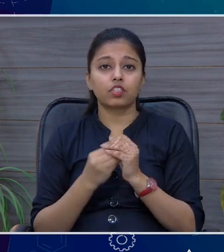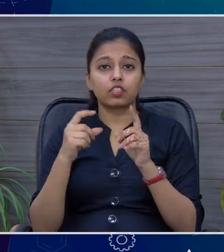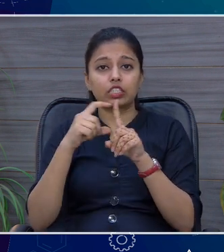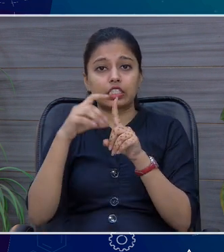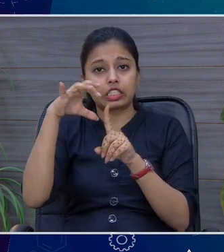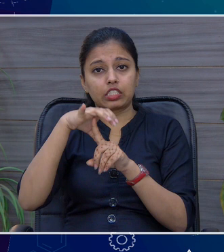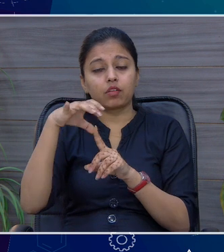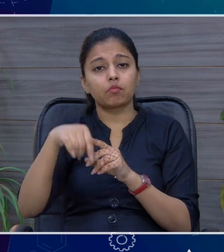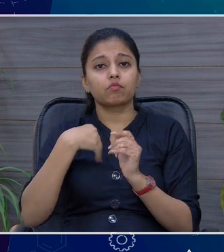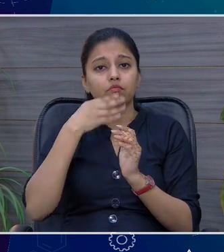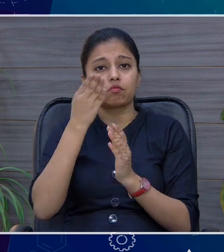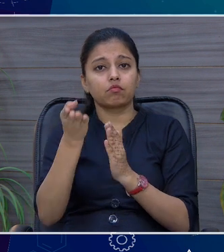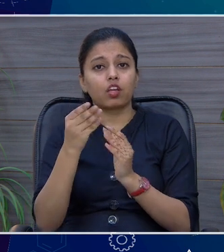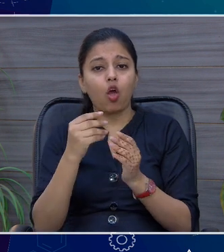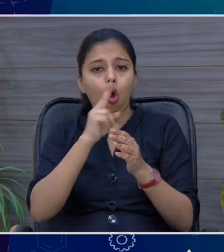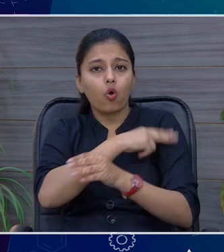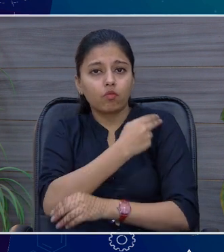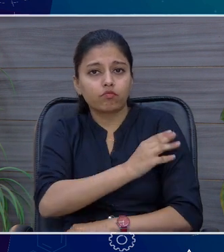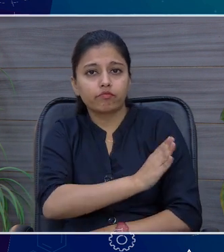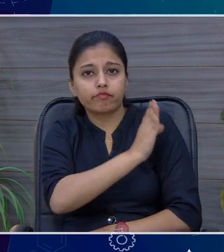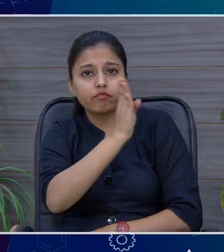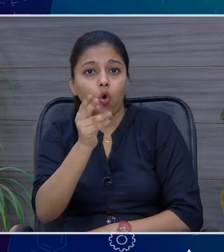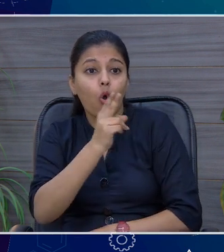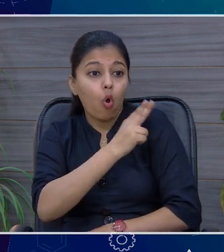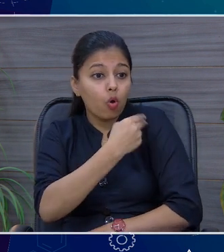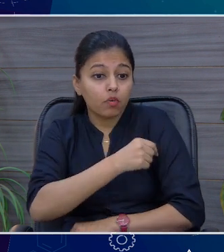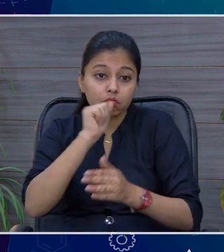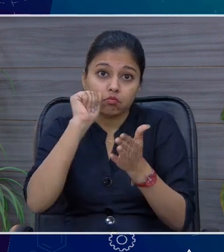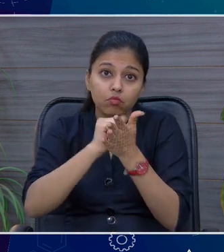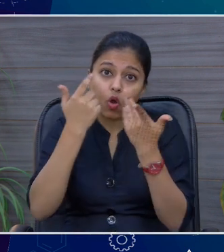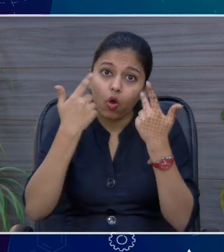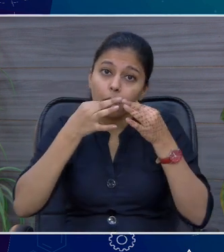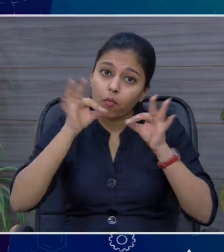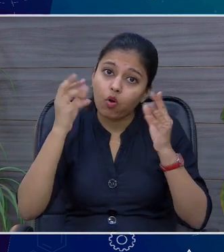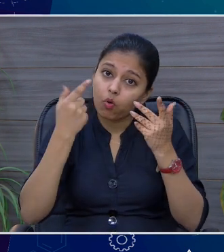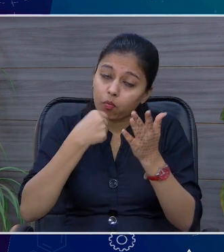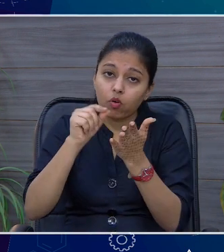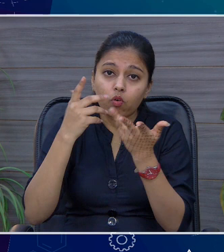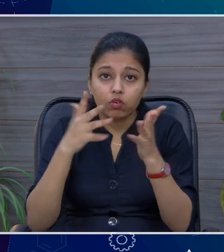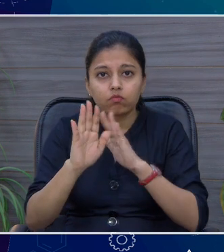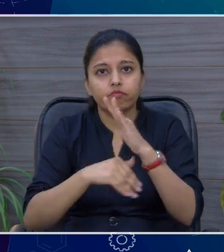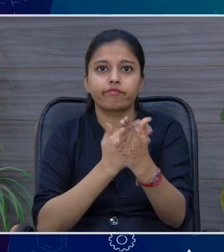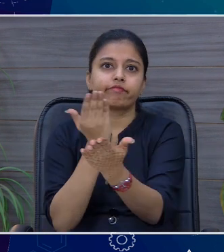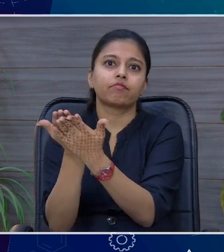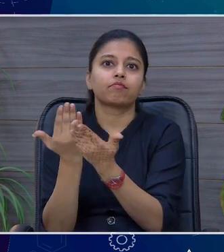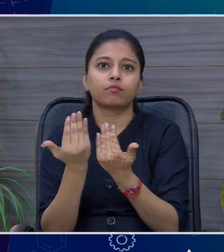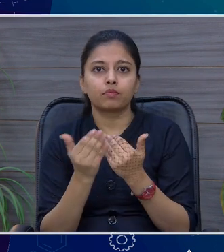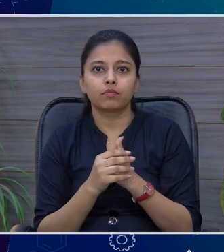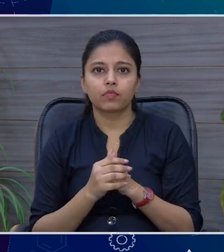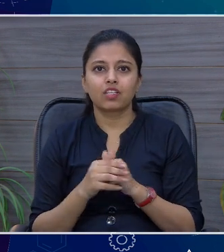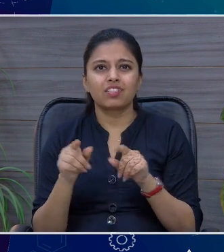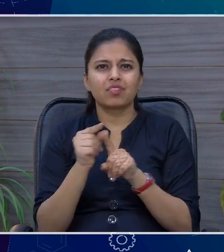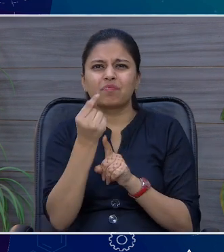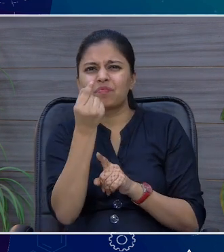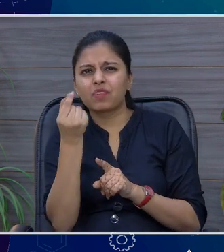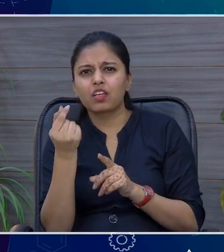कि अपर इस चीज़ को टेस्ट कराना है तो इसके लिए पास कुछ चीज़ होती है जैसे कि इसके